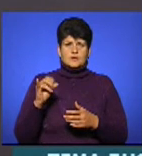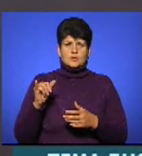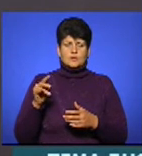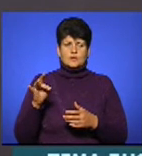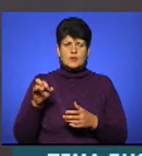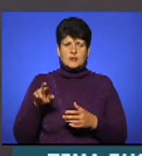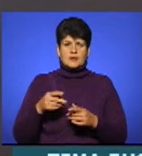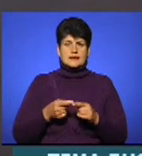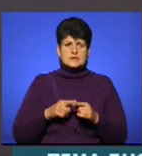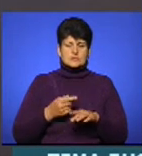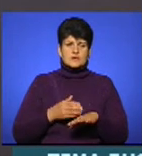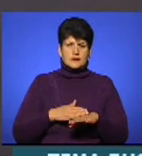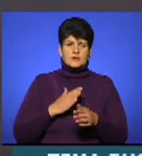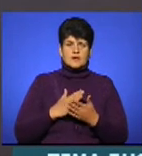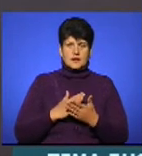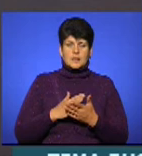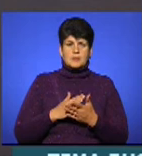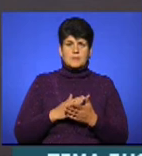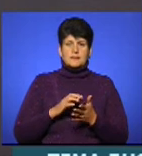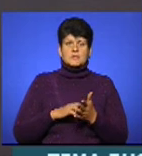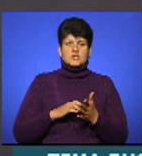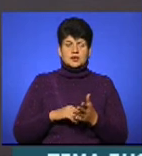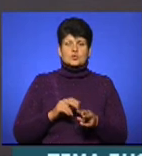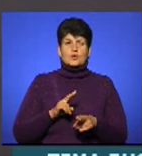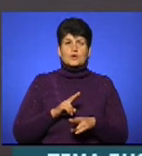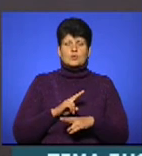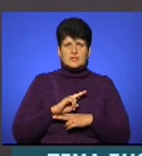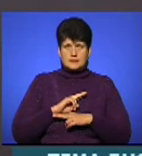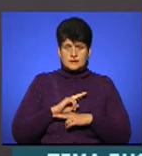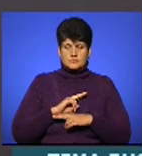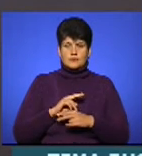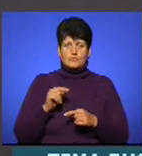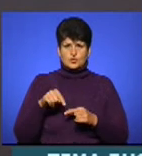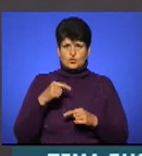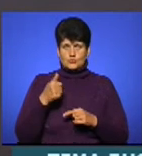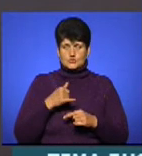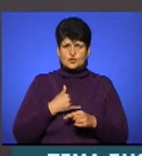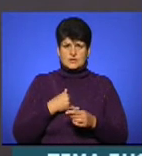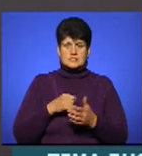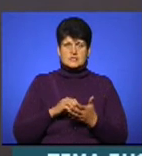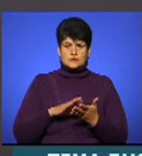ускладнення є причиною летальності. У нас в поточному році зареєстрований, на жаль, вже один випадок